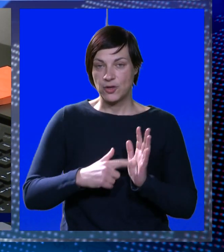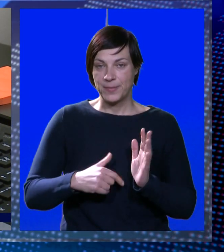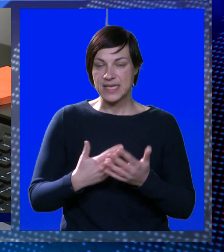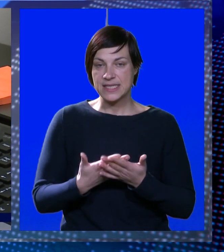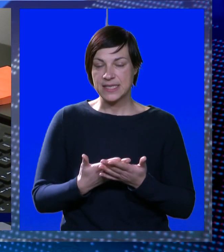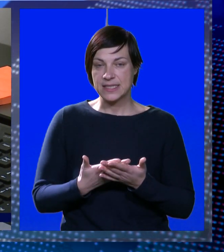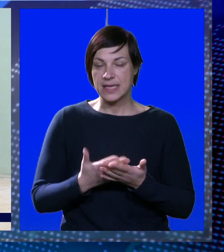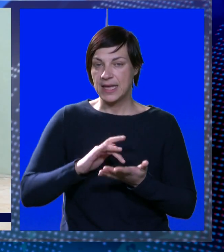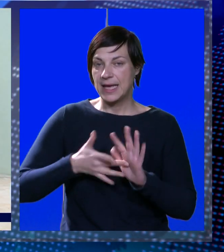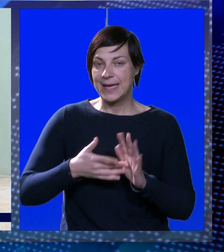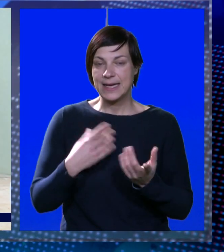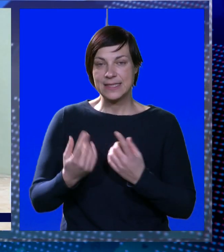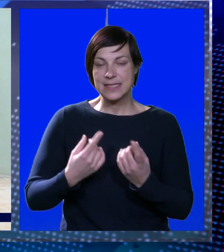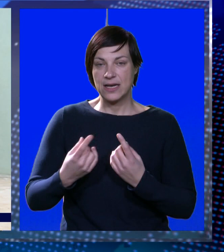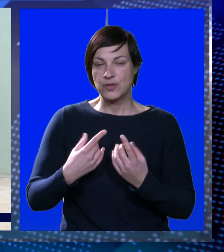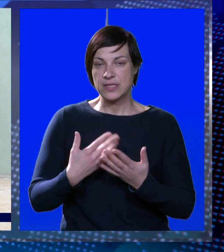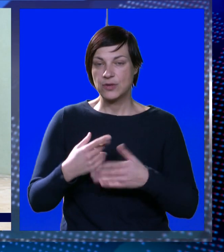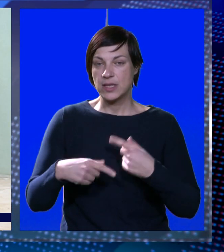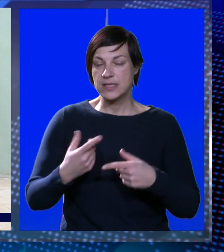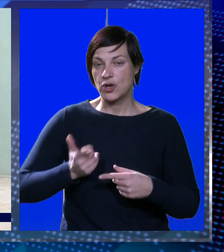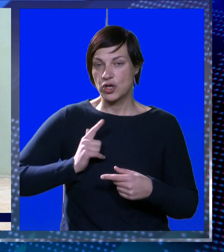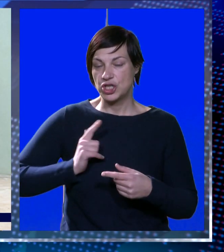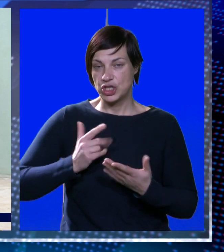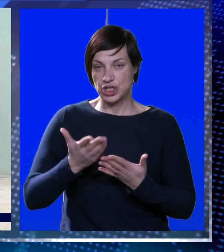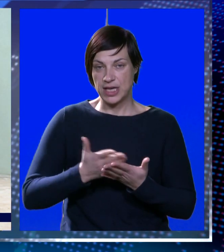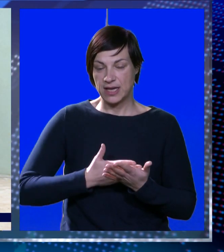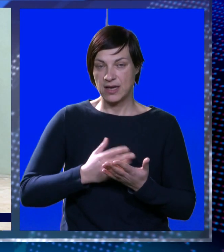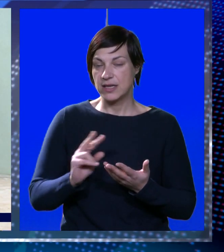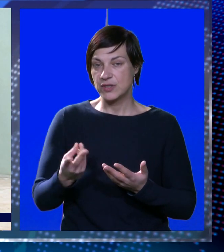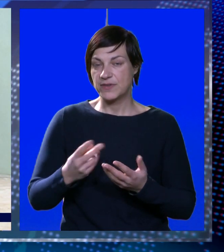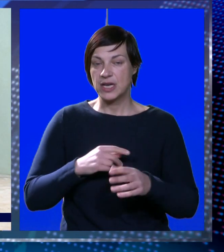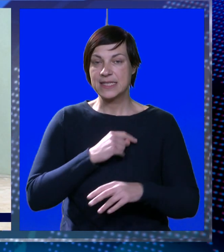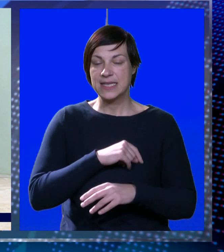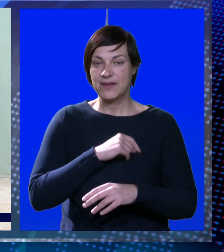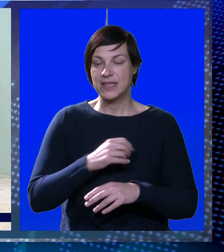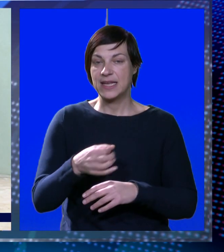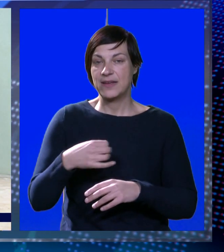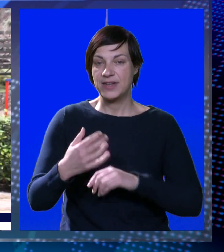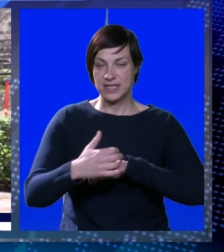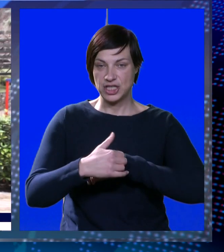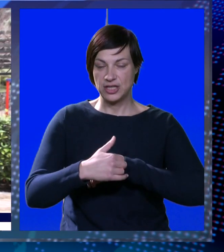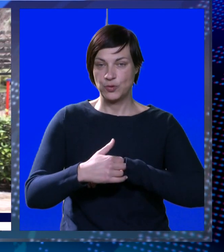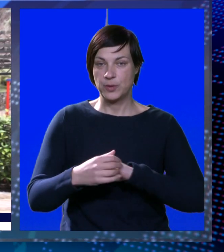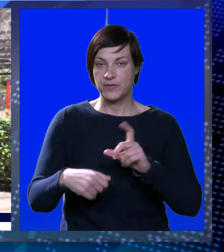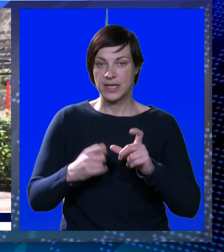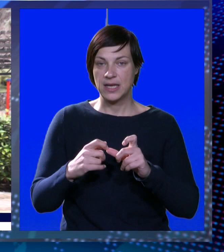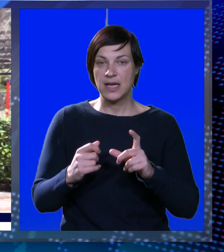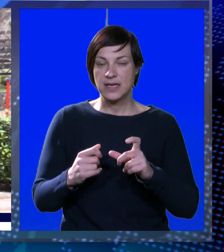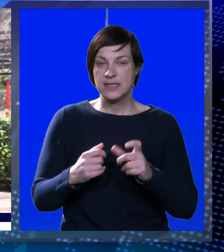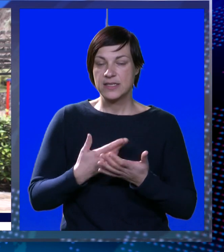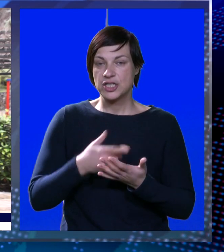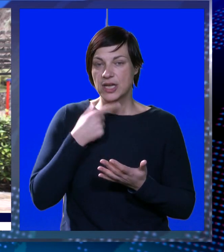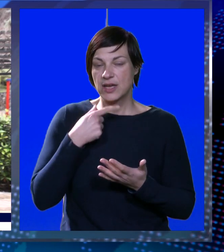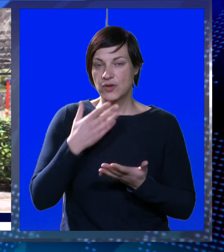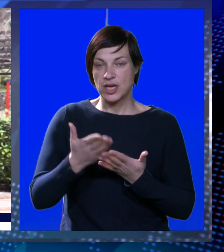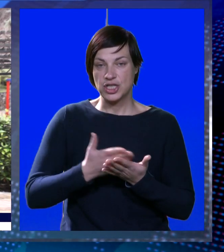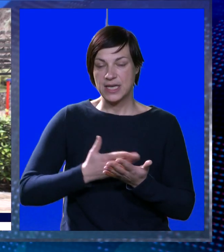petog mjeseca. A na cijelu situaciju oko liste čekanja za Vrtić osvrnula se ravnateljica Vrtića Dubrovnik, Franica Lasić.